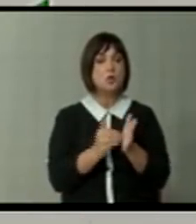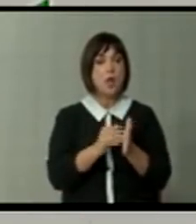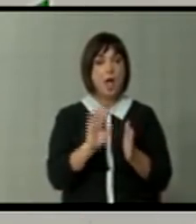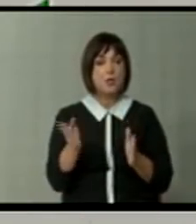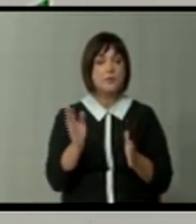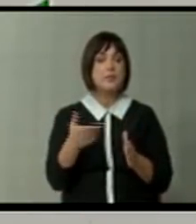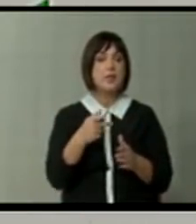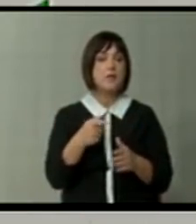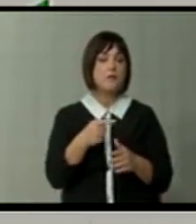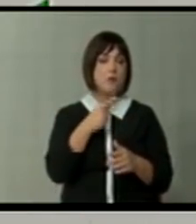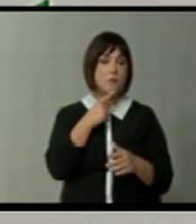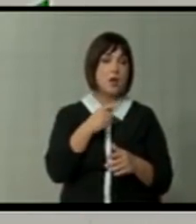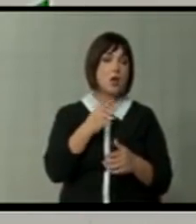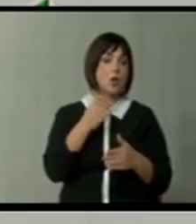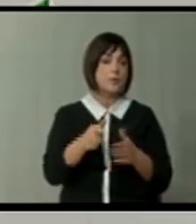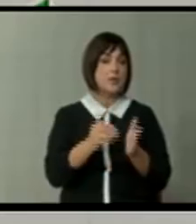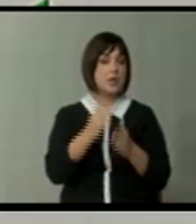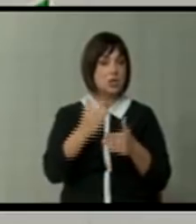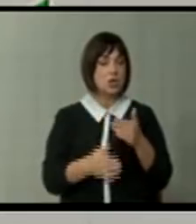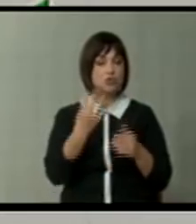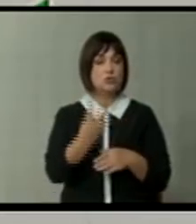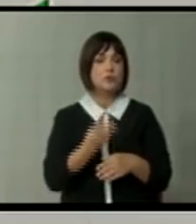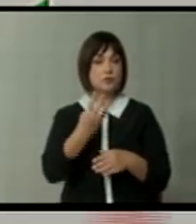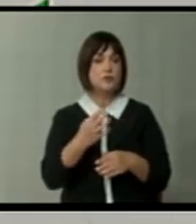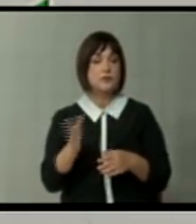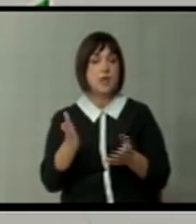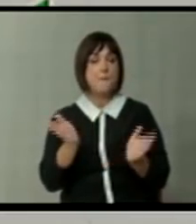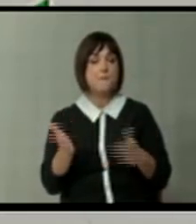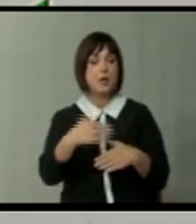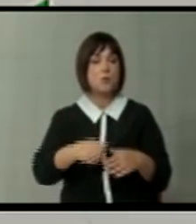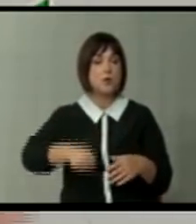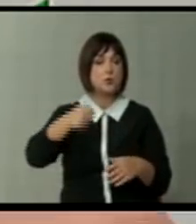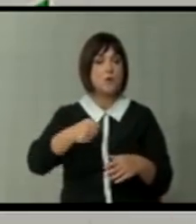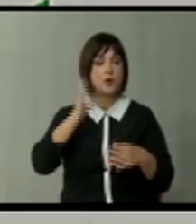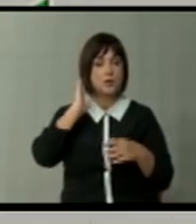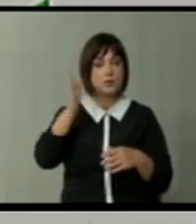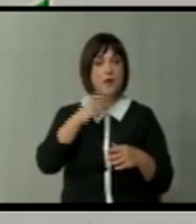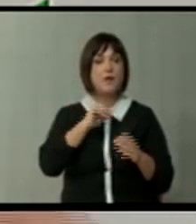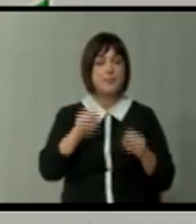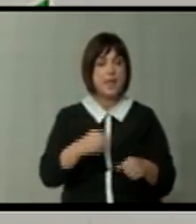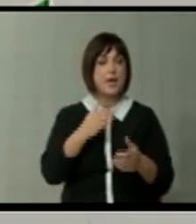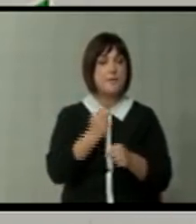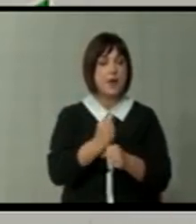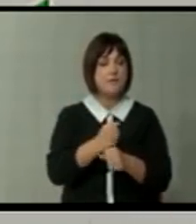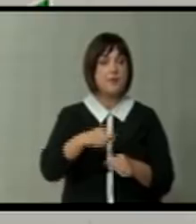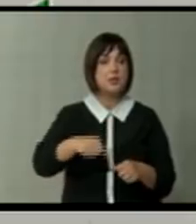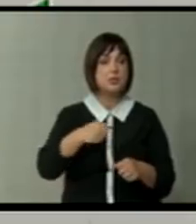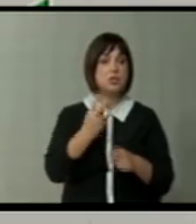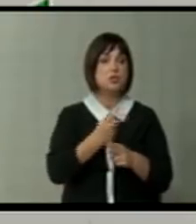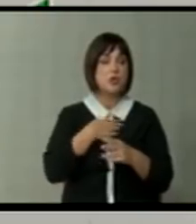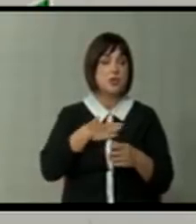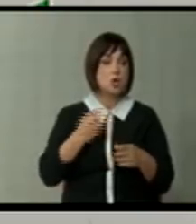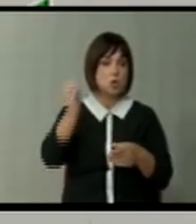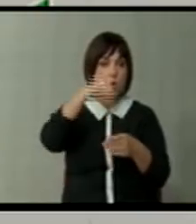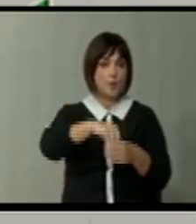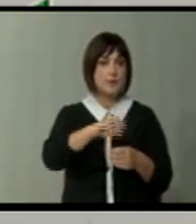не навлезат во некој квази популизм, тогаш на крајот на четвертата година се ги пакуват коферите сега се вика да нија направивме држава, тој е нашиот допринос